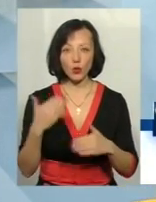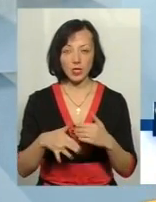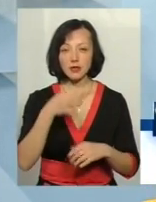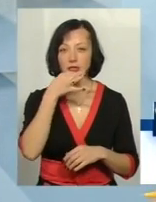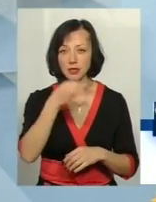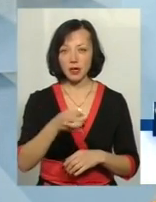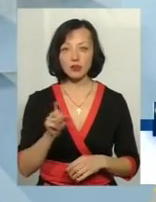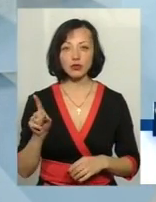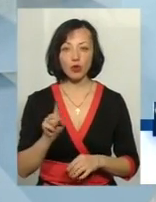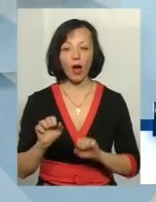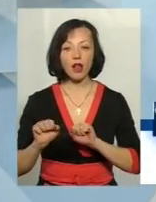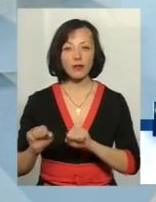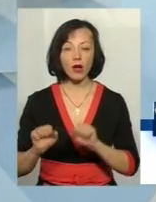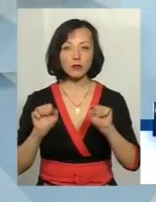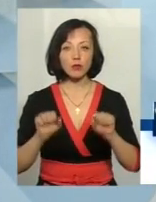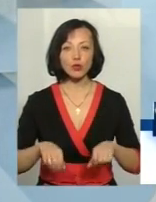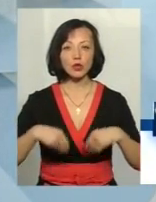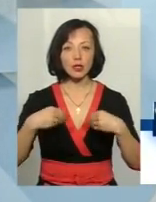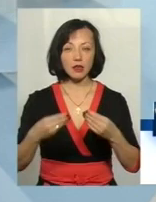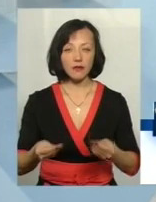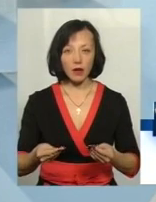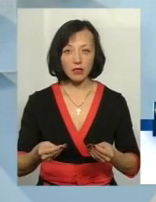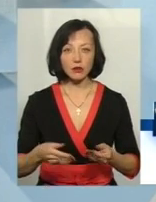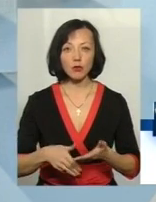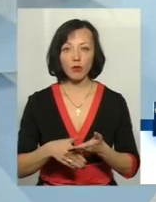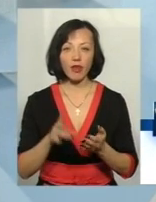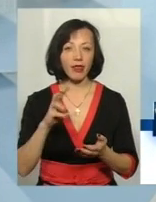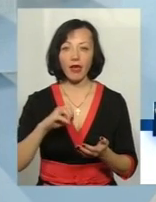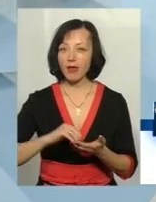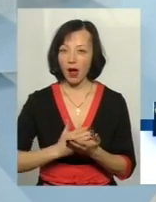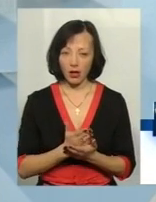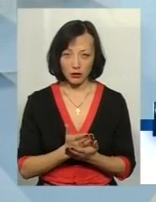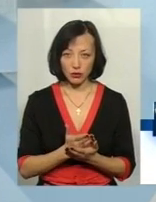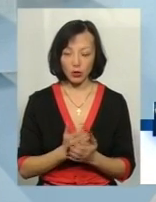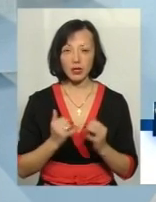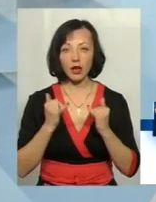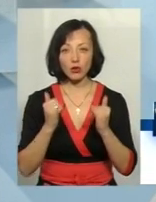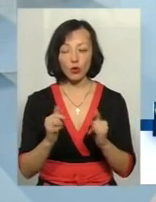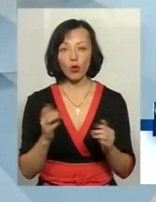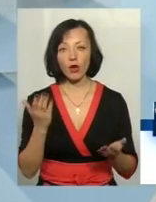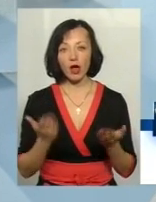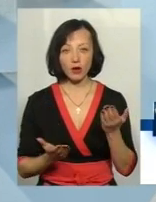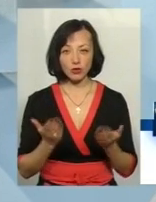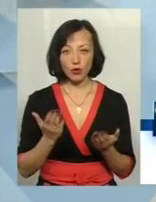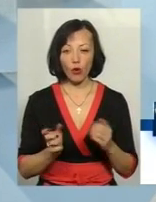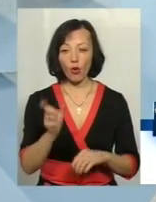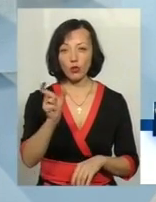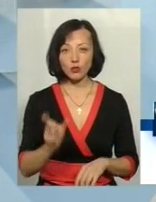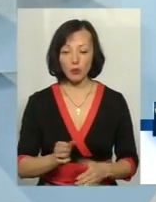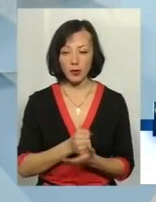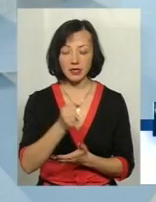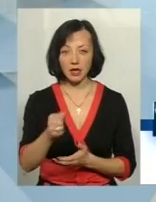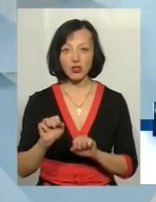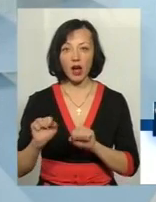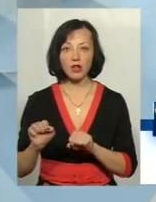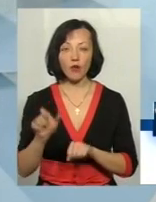адвокати можуть надавати правову допомогу неякісно. Для того, якщо особі призначений